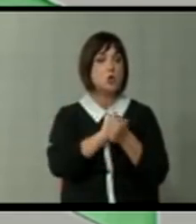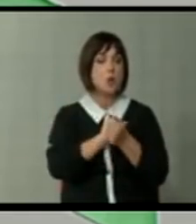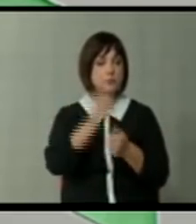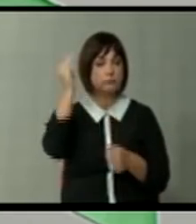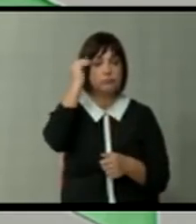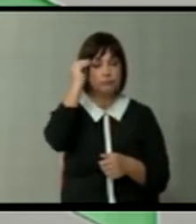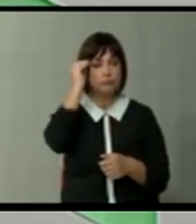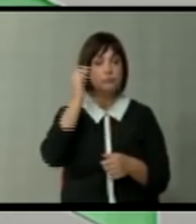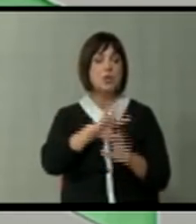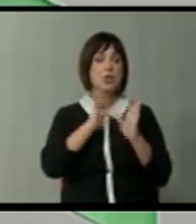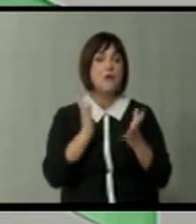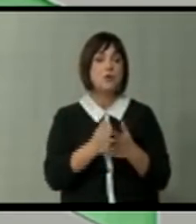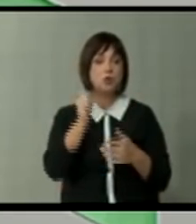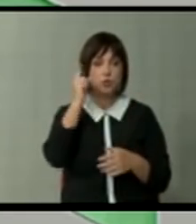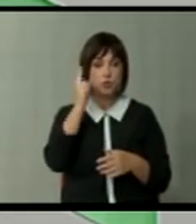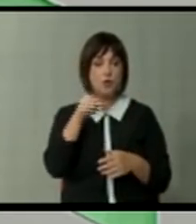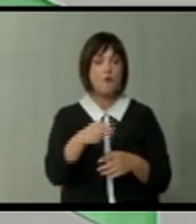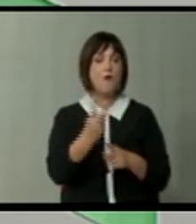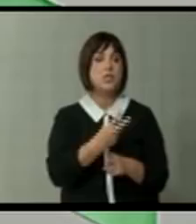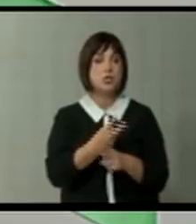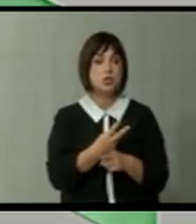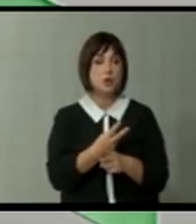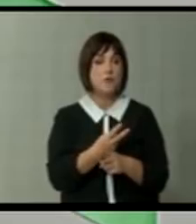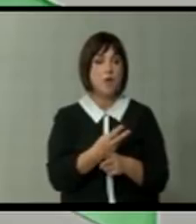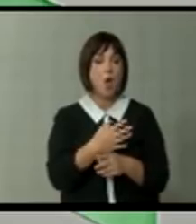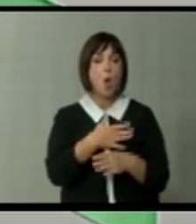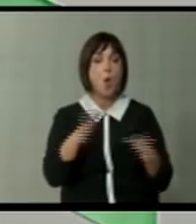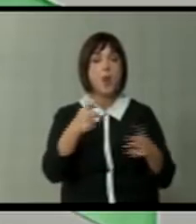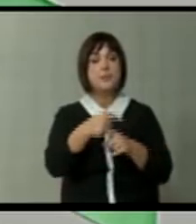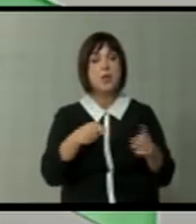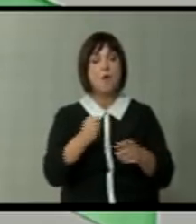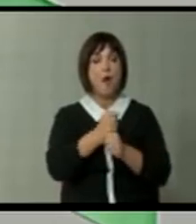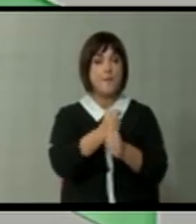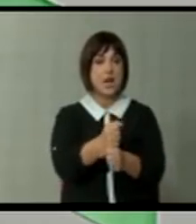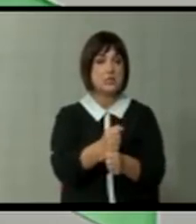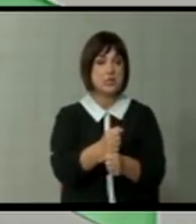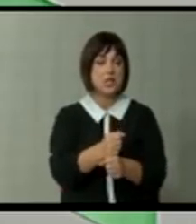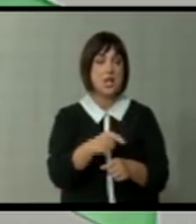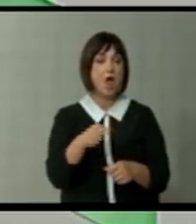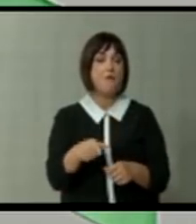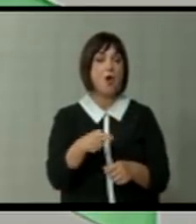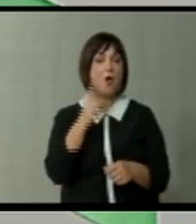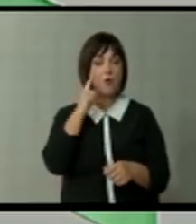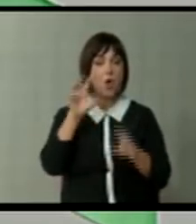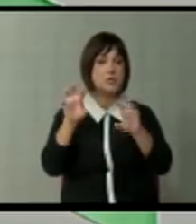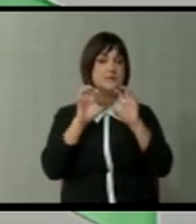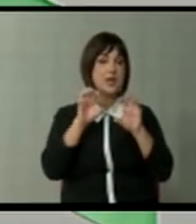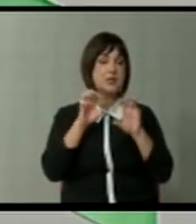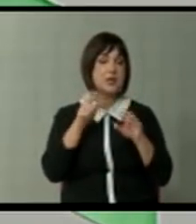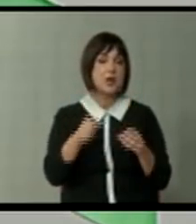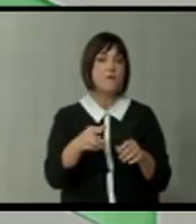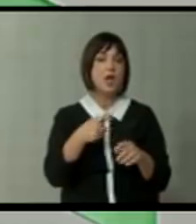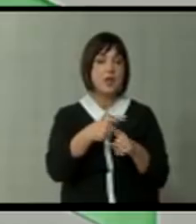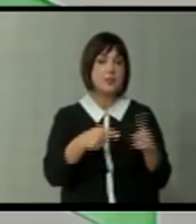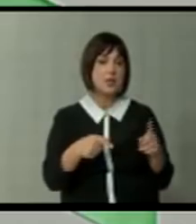меморија практично на ова што се случуваше во оваа држава. Но голем дел од тие пратеници едноставно тоа се свакеат себе